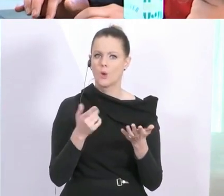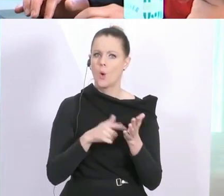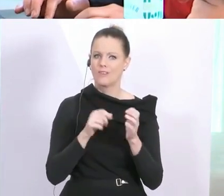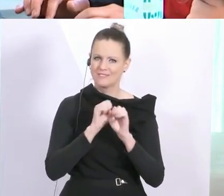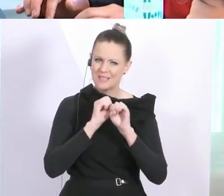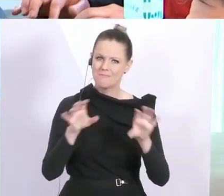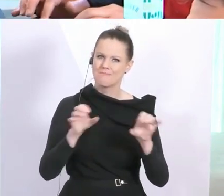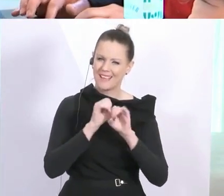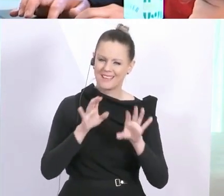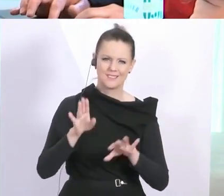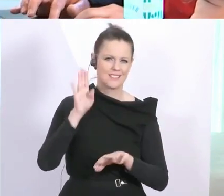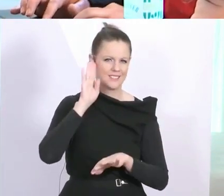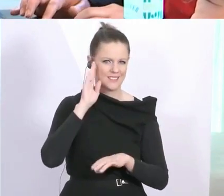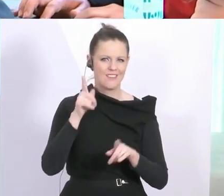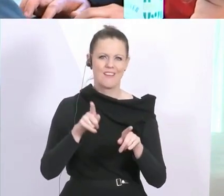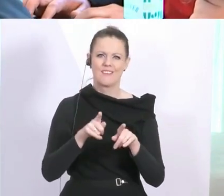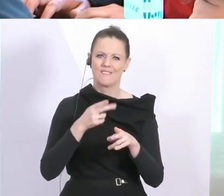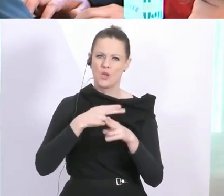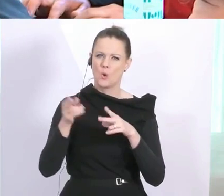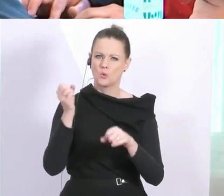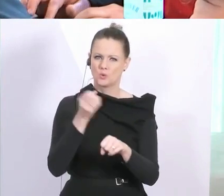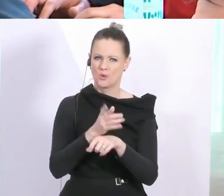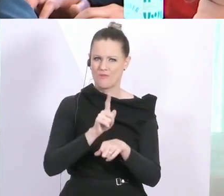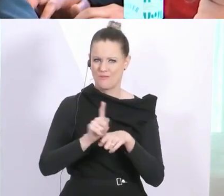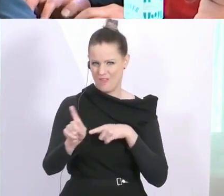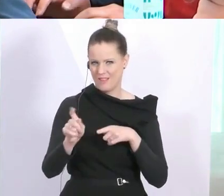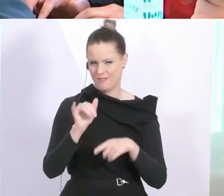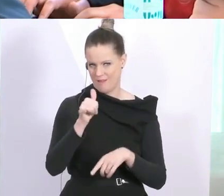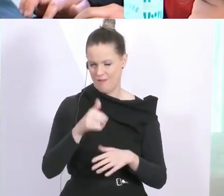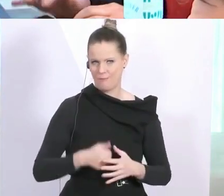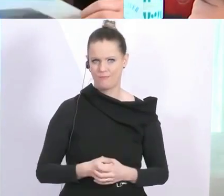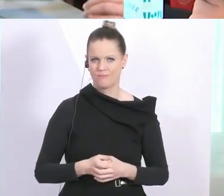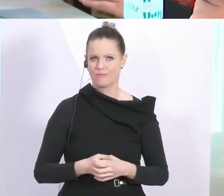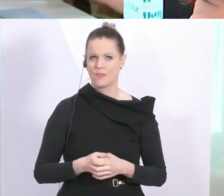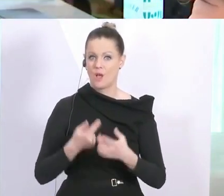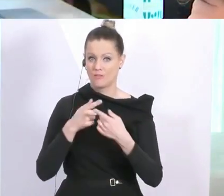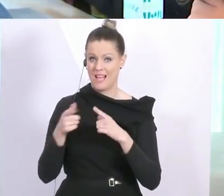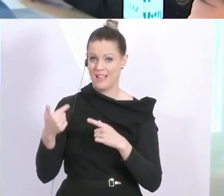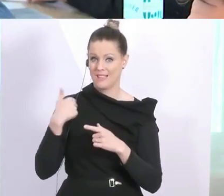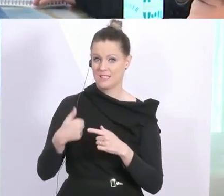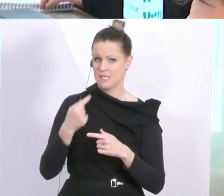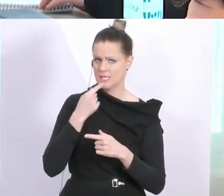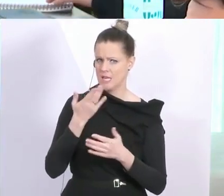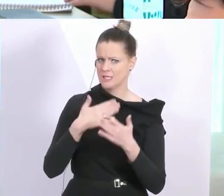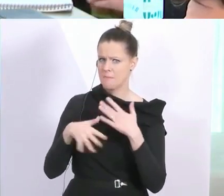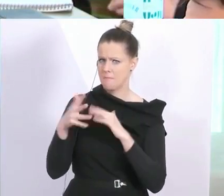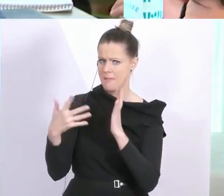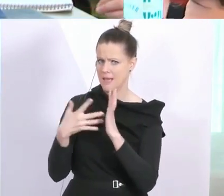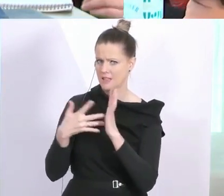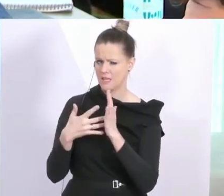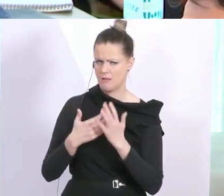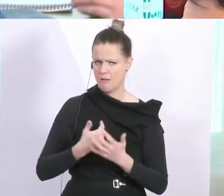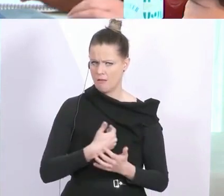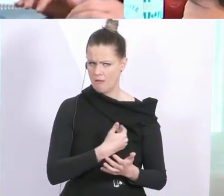auch kommuniziert, es fehlen Reagenzien. Auf der anderen Seite heißt es, dass mehr getestet werden soll, da entsteht Verunsicherung.